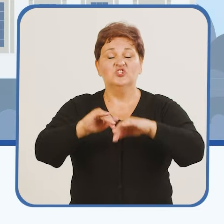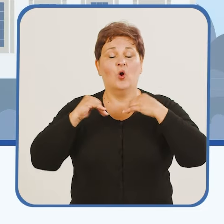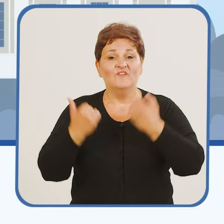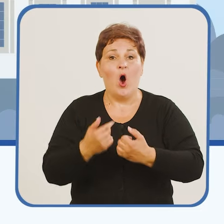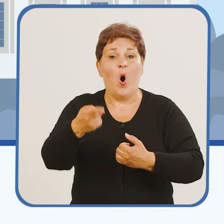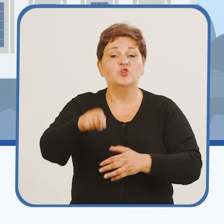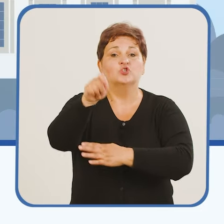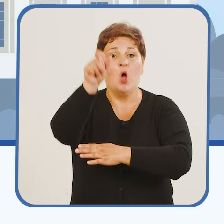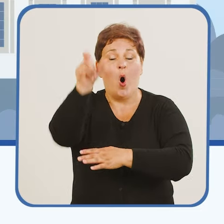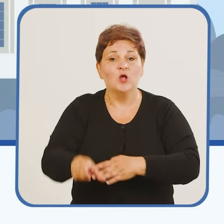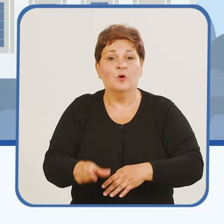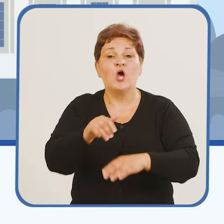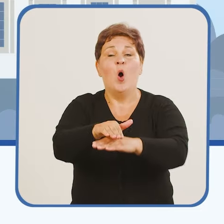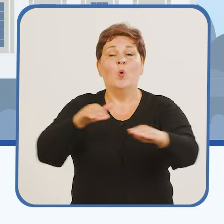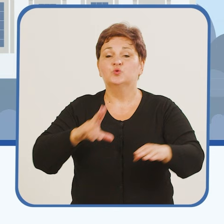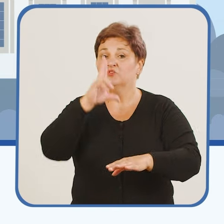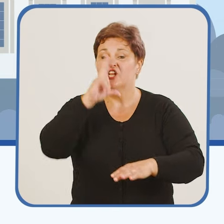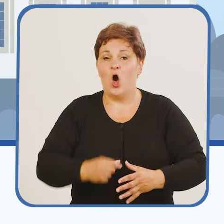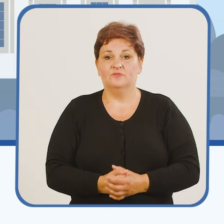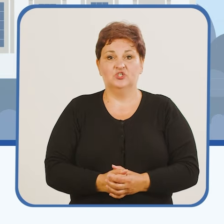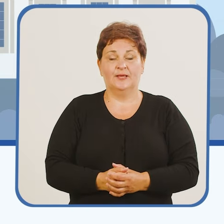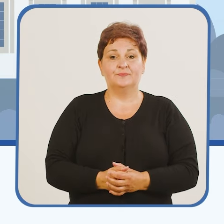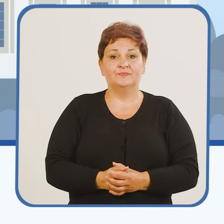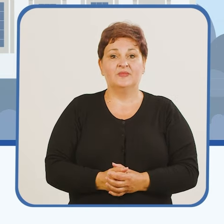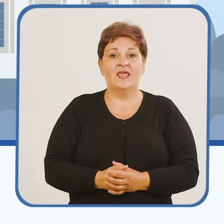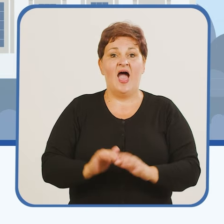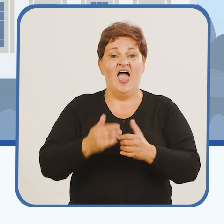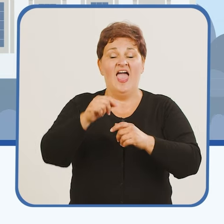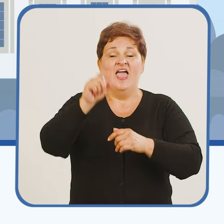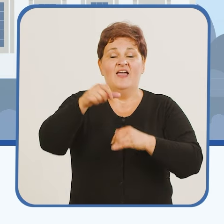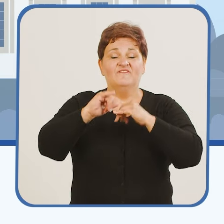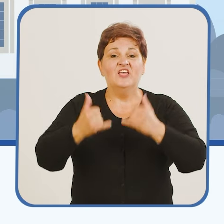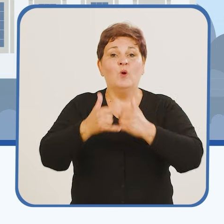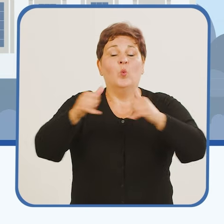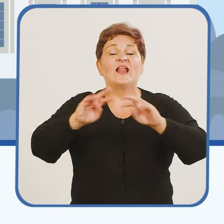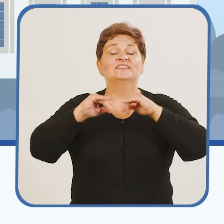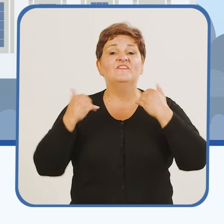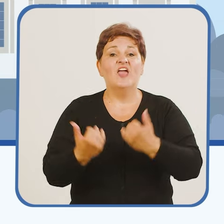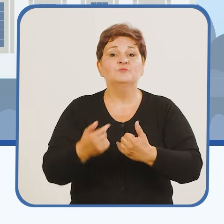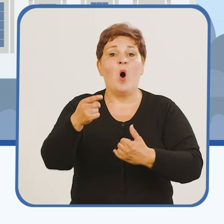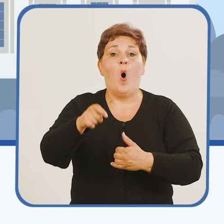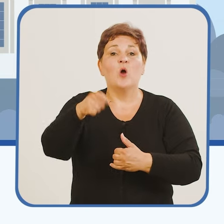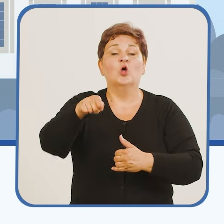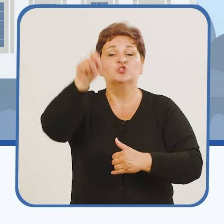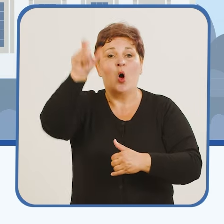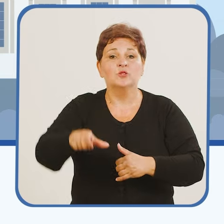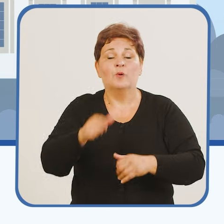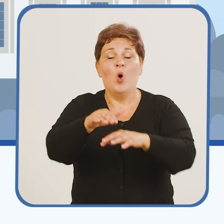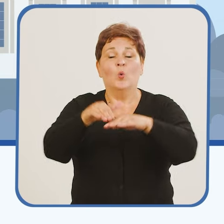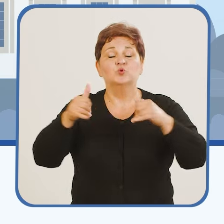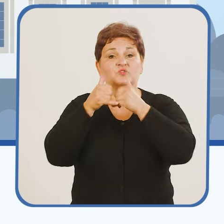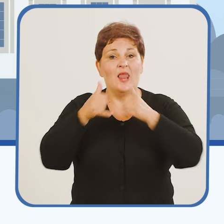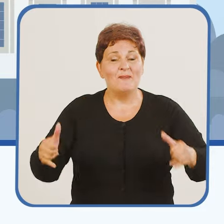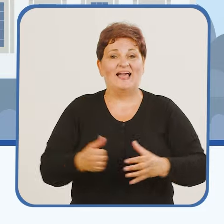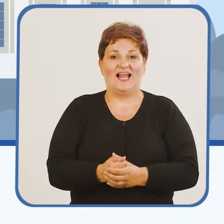općinskom vječju, odnosno odbornika u Skupštini općine. Vječnika u gradskim vječima, odnosno odbornika u